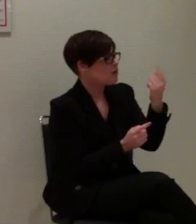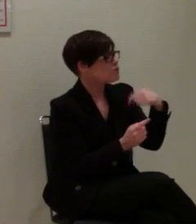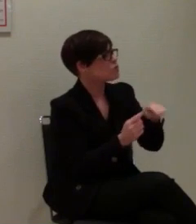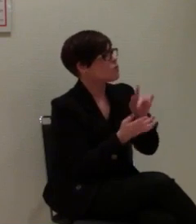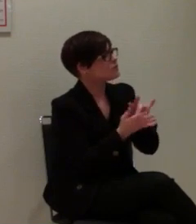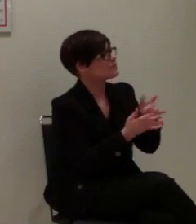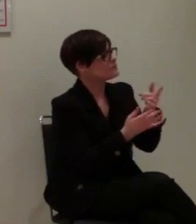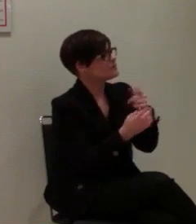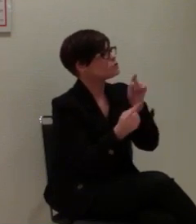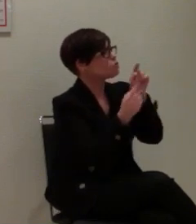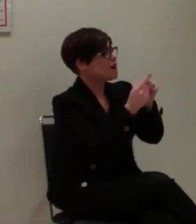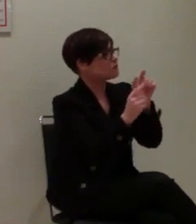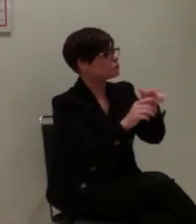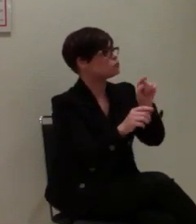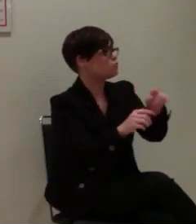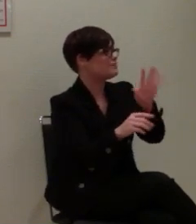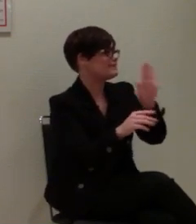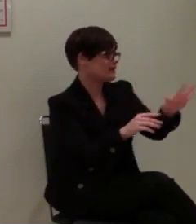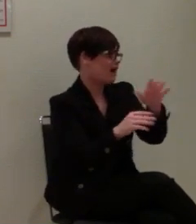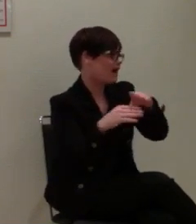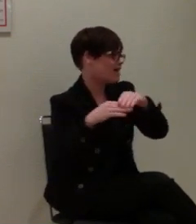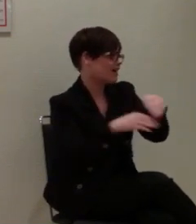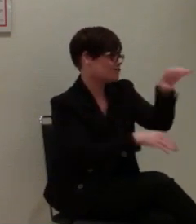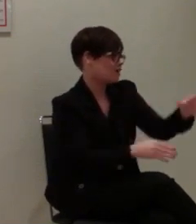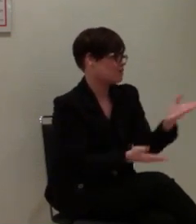Rettungsleitstelle und das war es, was dann da drin steht.